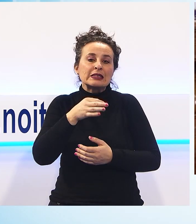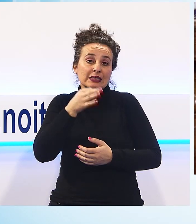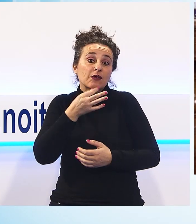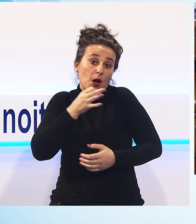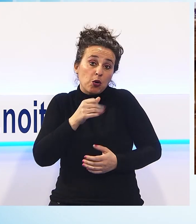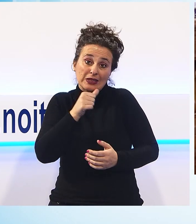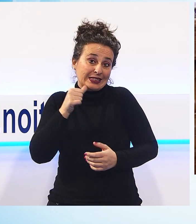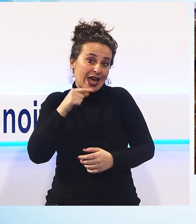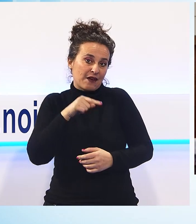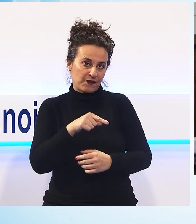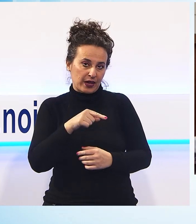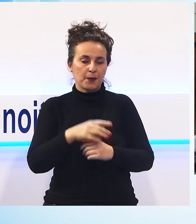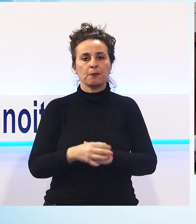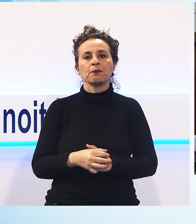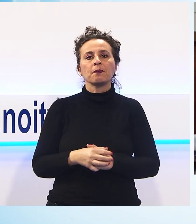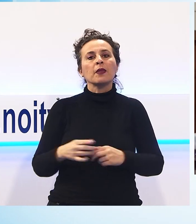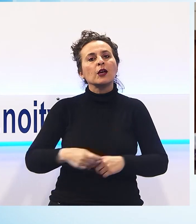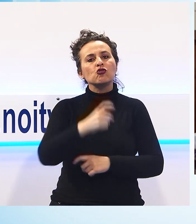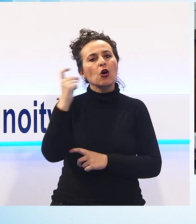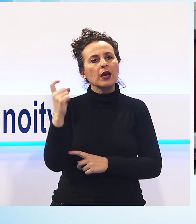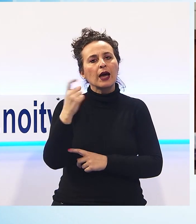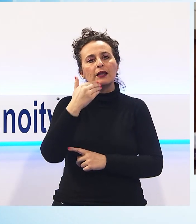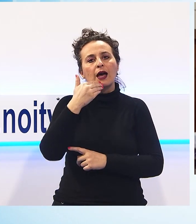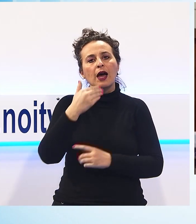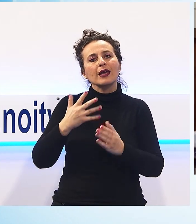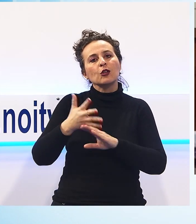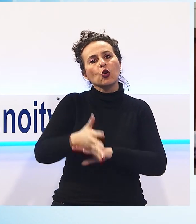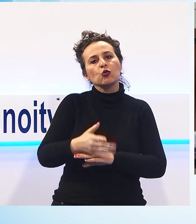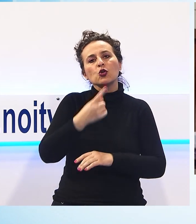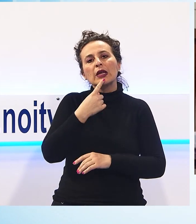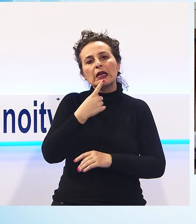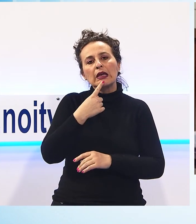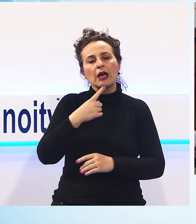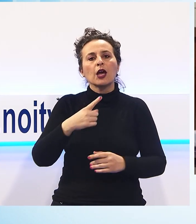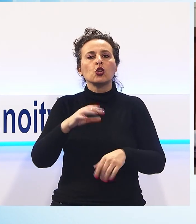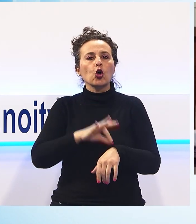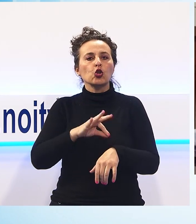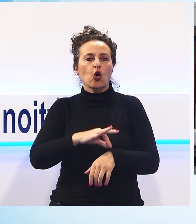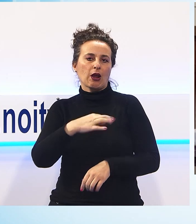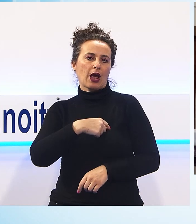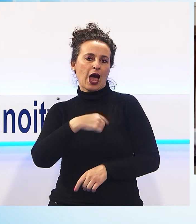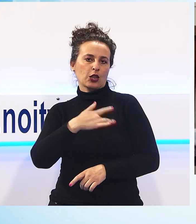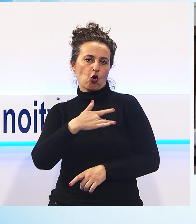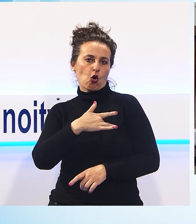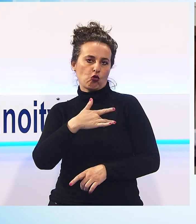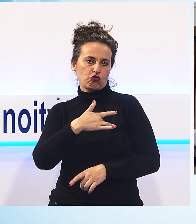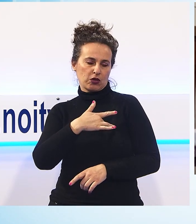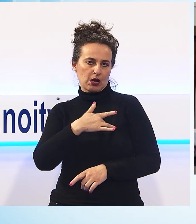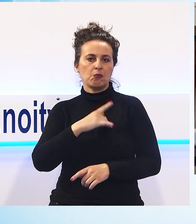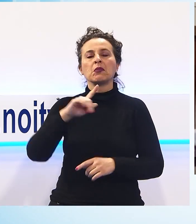La giornata è stata introdotta dal cardiologo Giovanni Paterni che ha spiegato l'importanza del defibrillatore. Poi, dopo